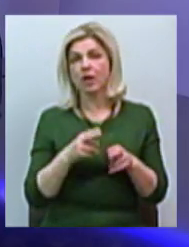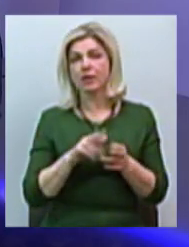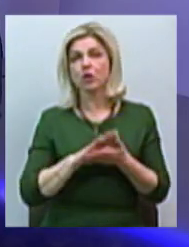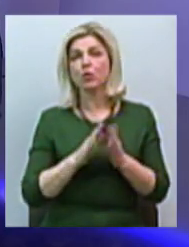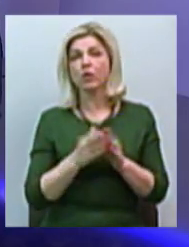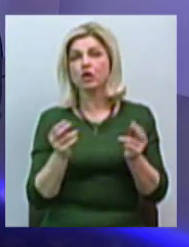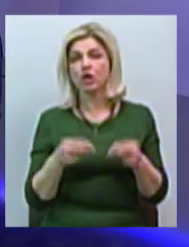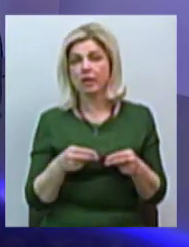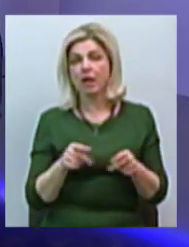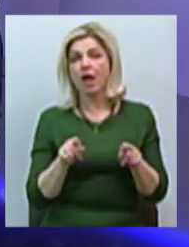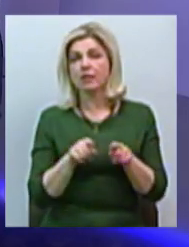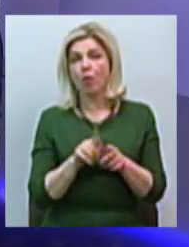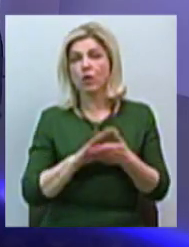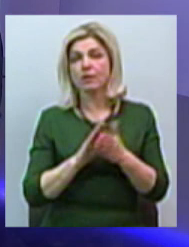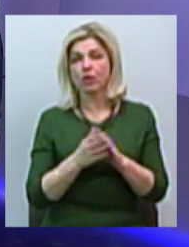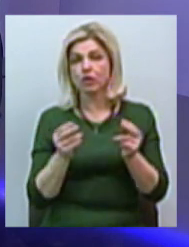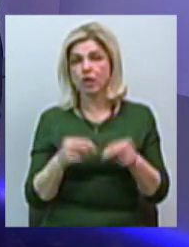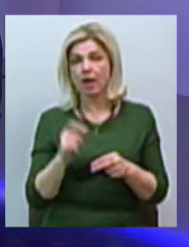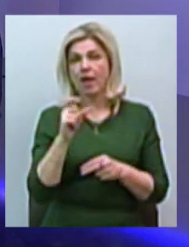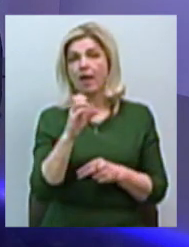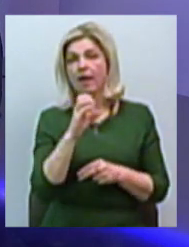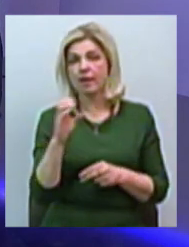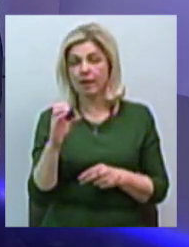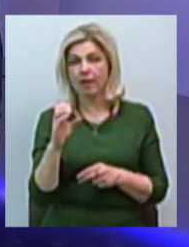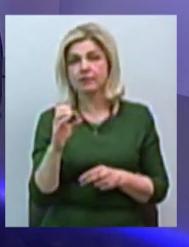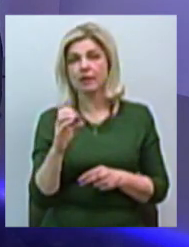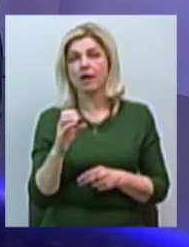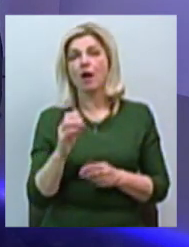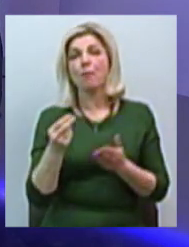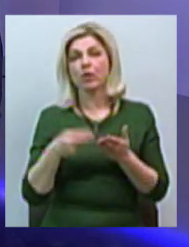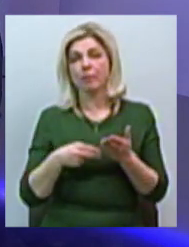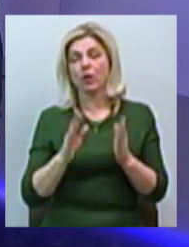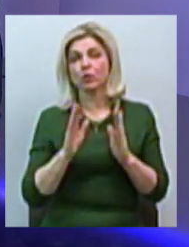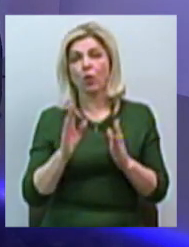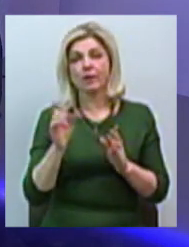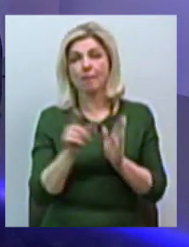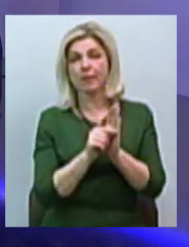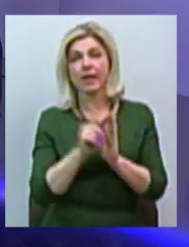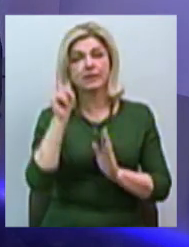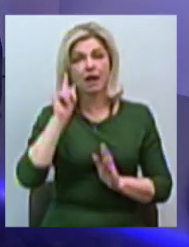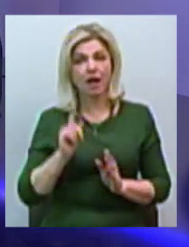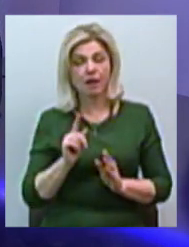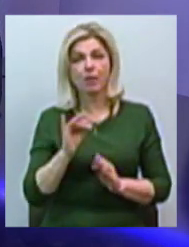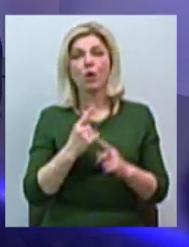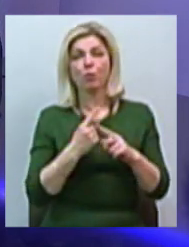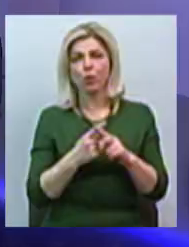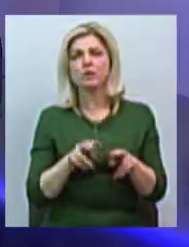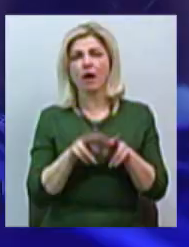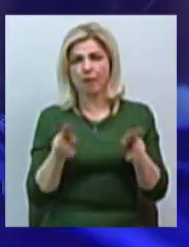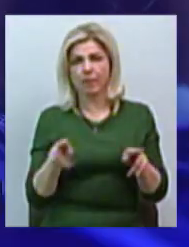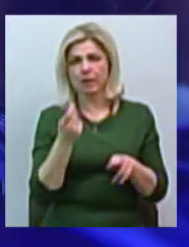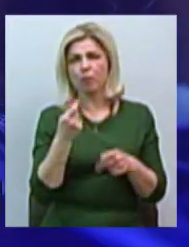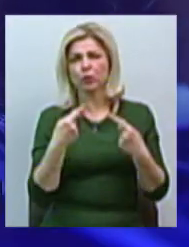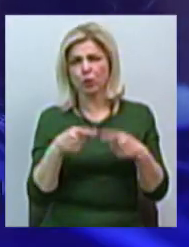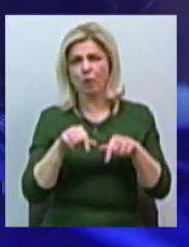Тому що таке соглашення ЄС, наскільки я знаю, підписано тільки з Ізраїлем, плюс аналогічне, несколько в іншому форматі.